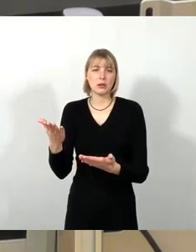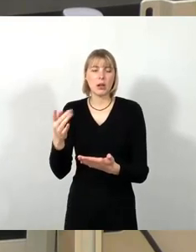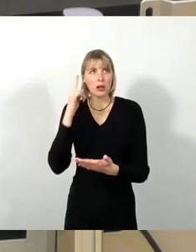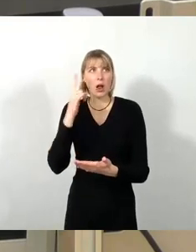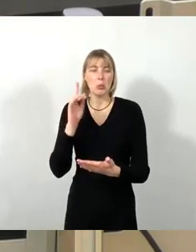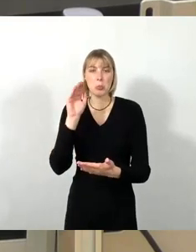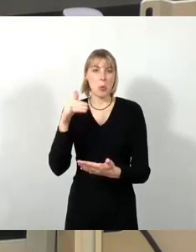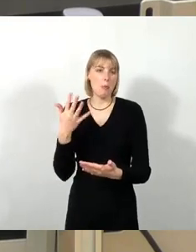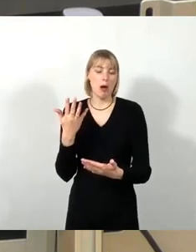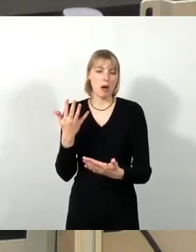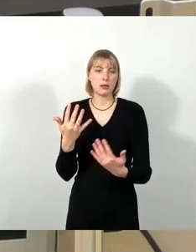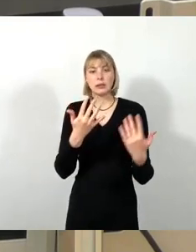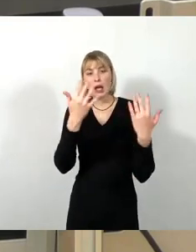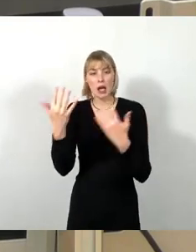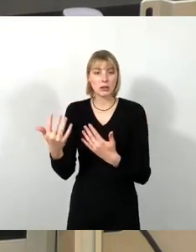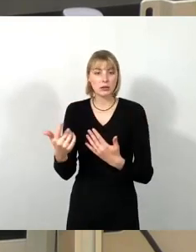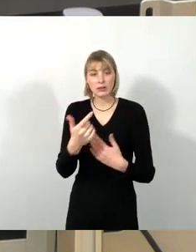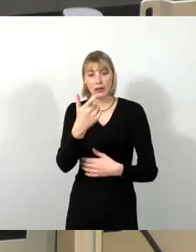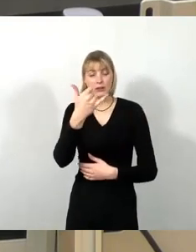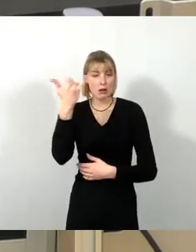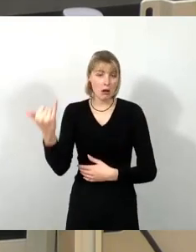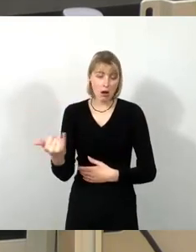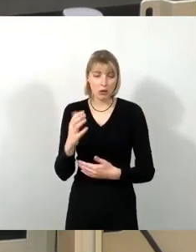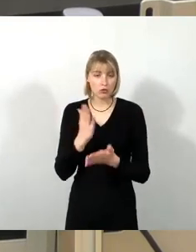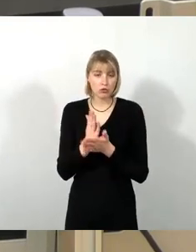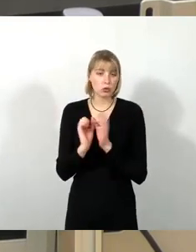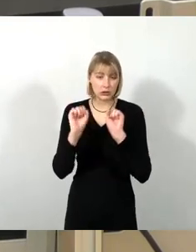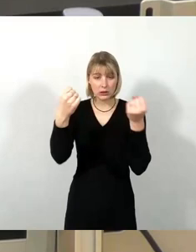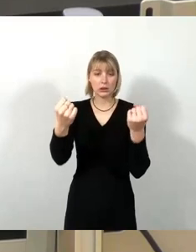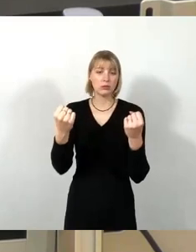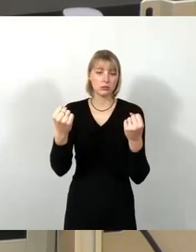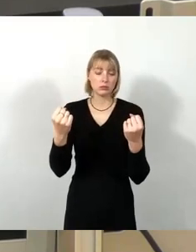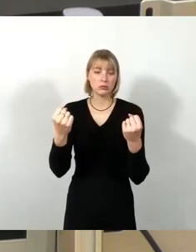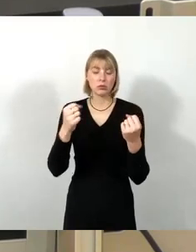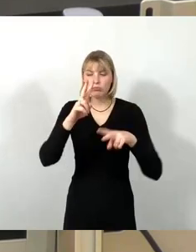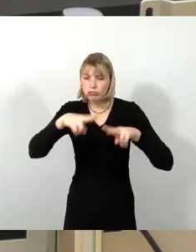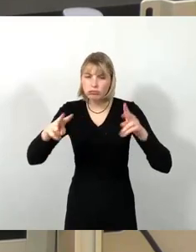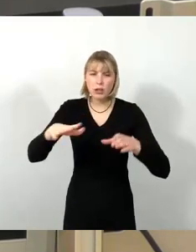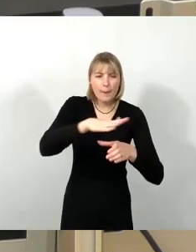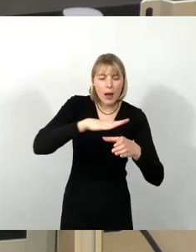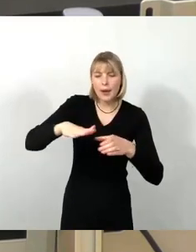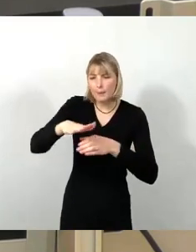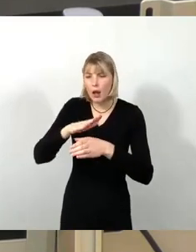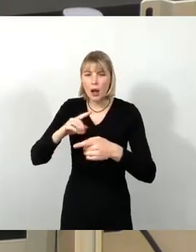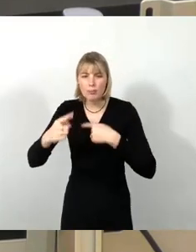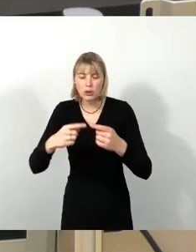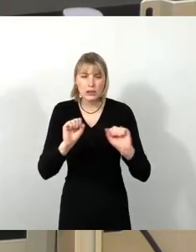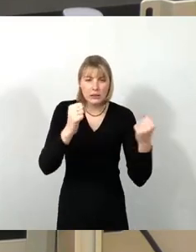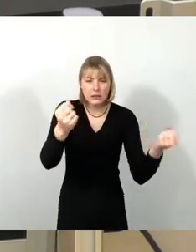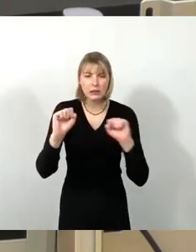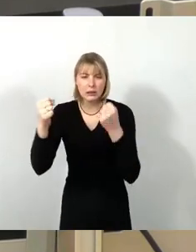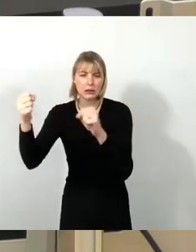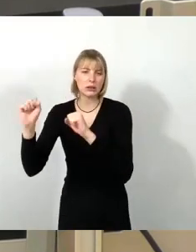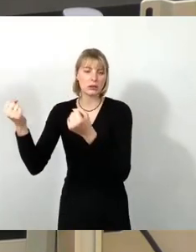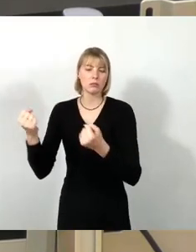aktiv sind und in verschiedensten Bereichen solche Prozesse angeschoben haben, für die das